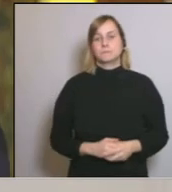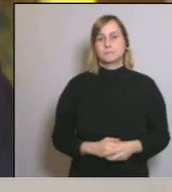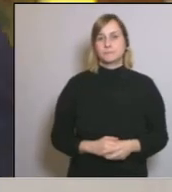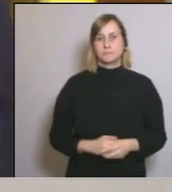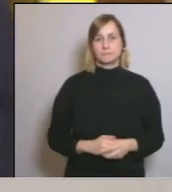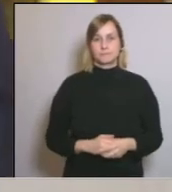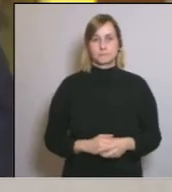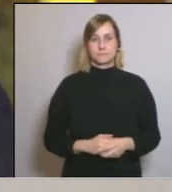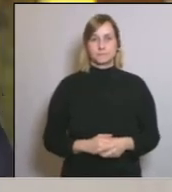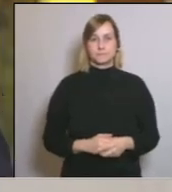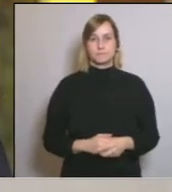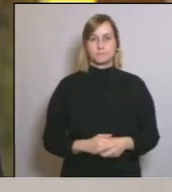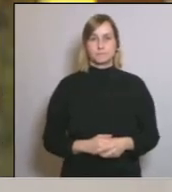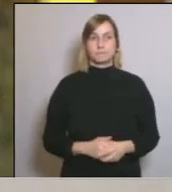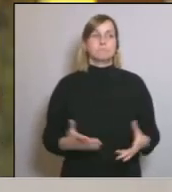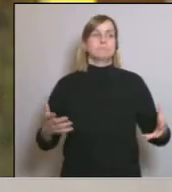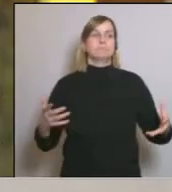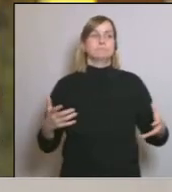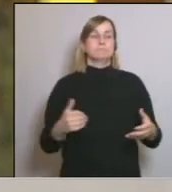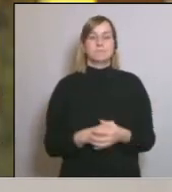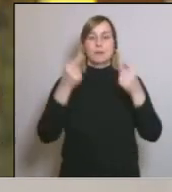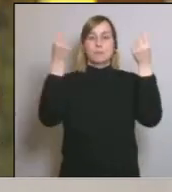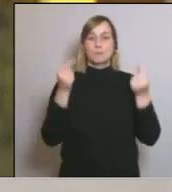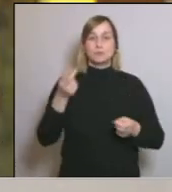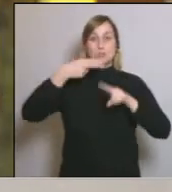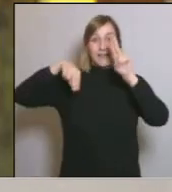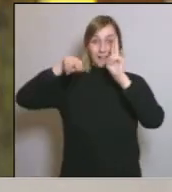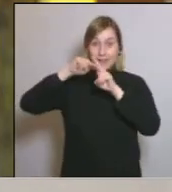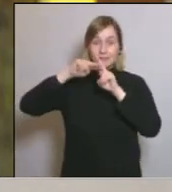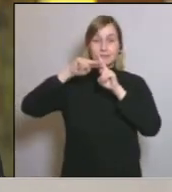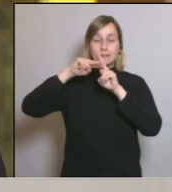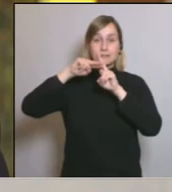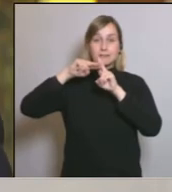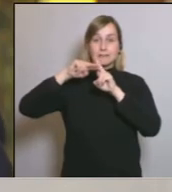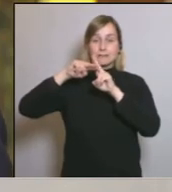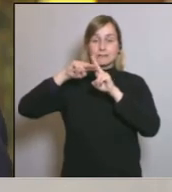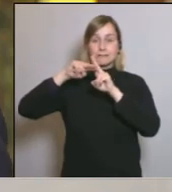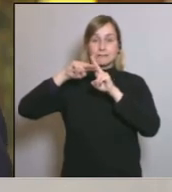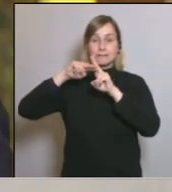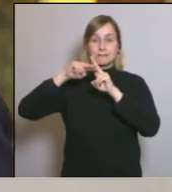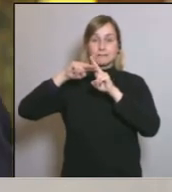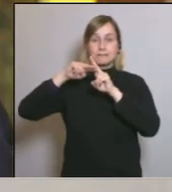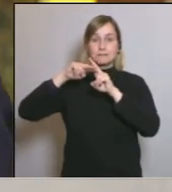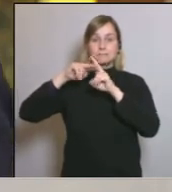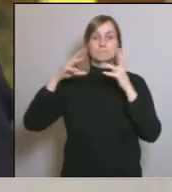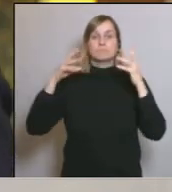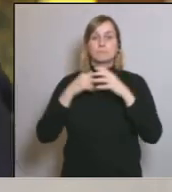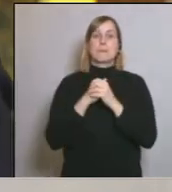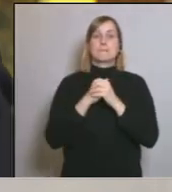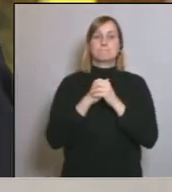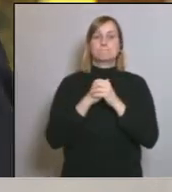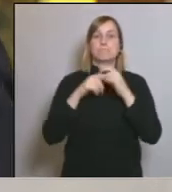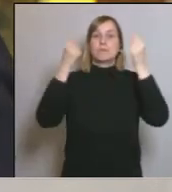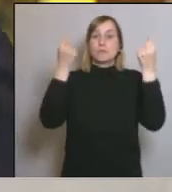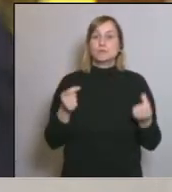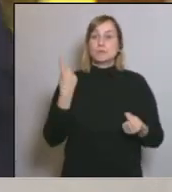Com vostè sap, malauradament, doncs els pressupostos de la Generalitat són uns pressupostos... bé, d'una autonomia.